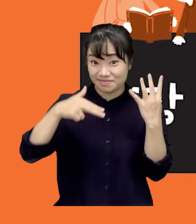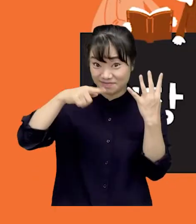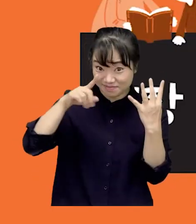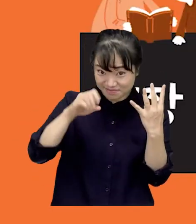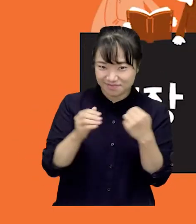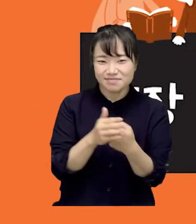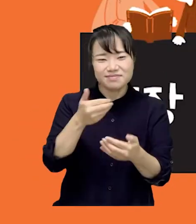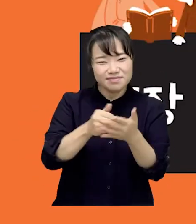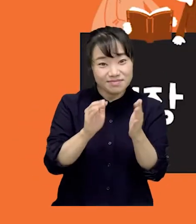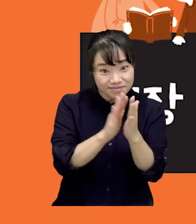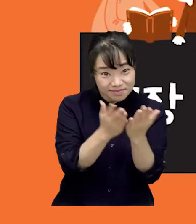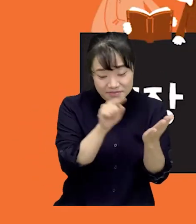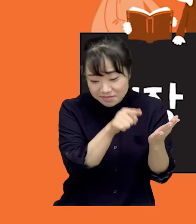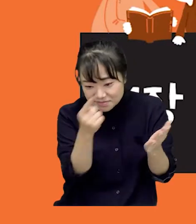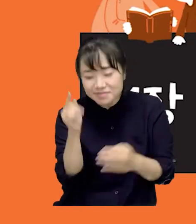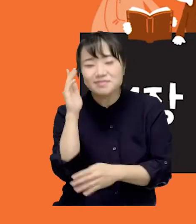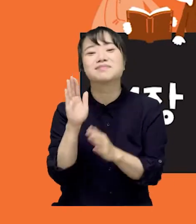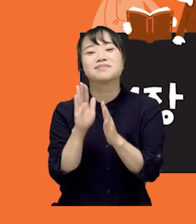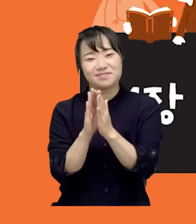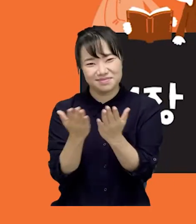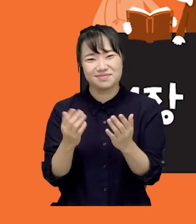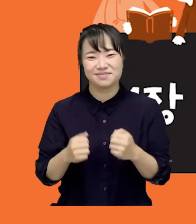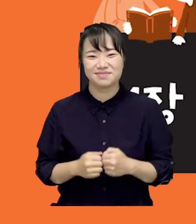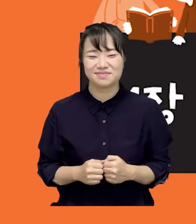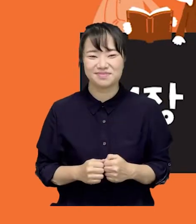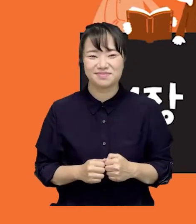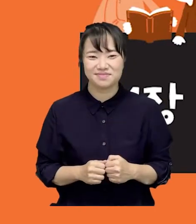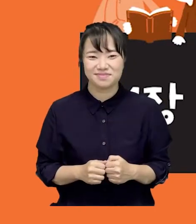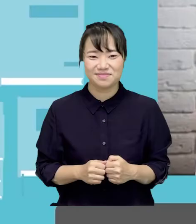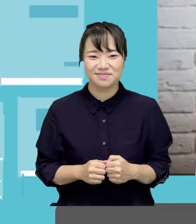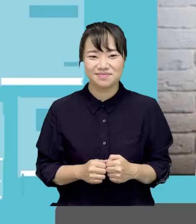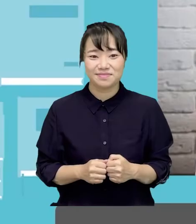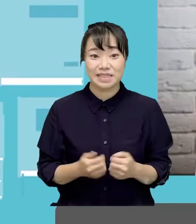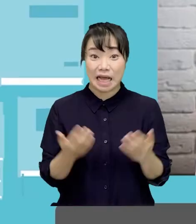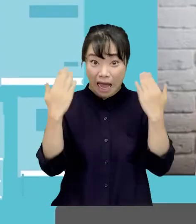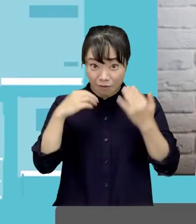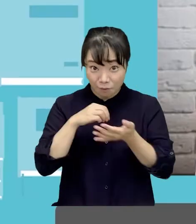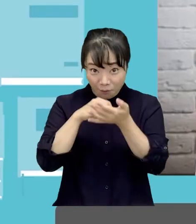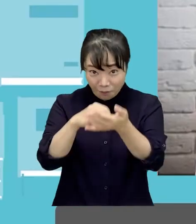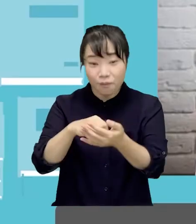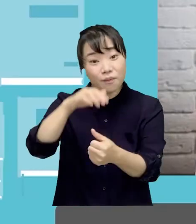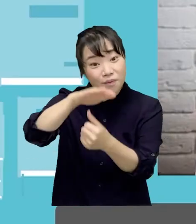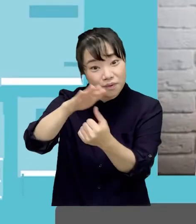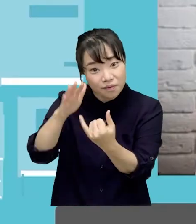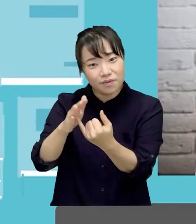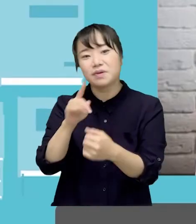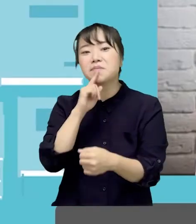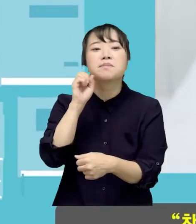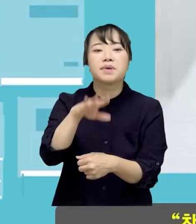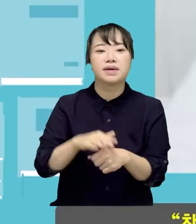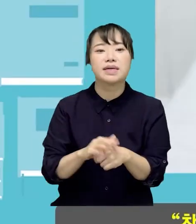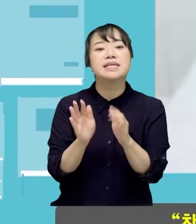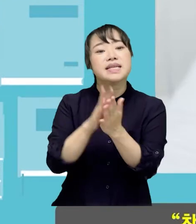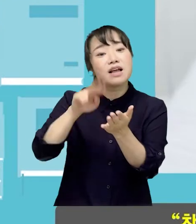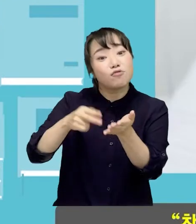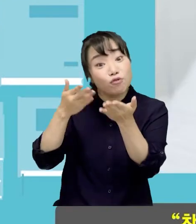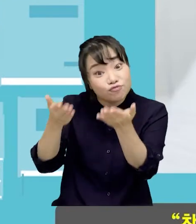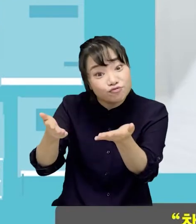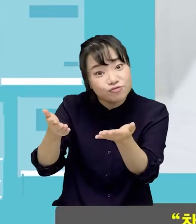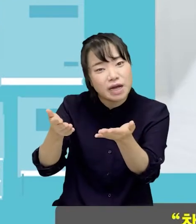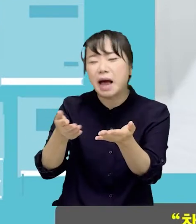4. 그림책에서 이야기 책으로 넘어가기 학교에 들어간 아이에게 하는 말은 책